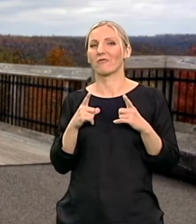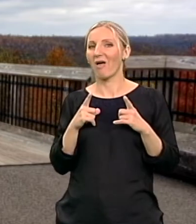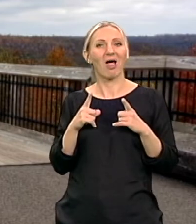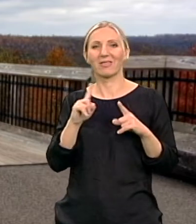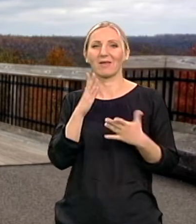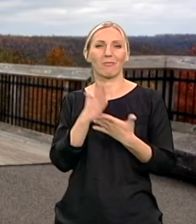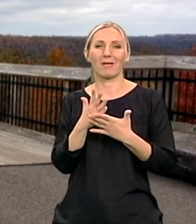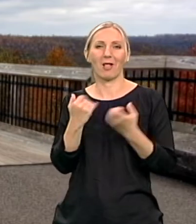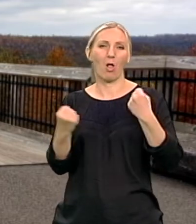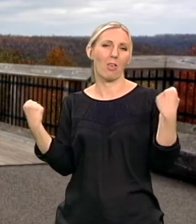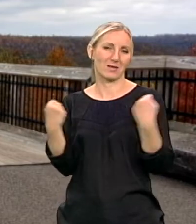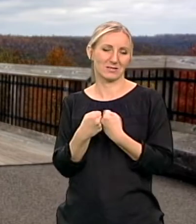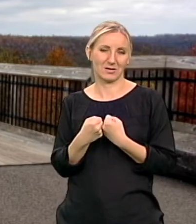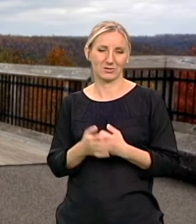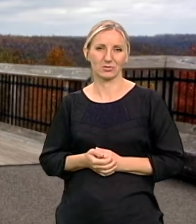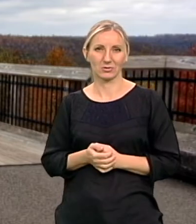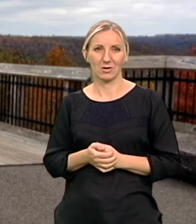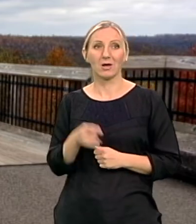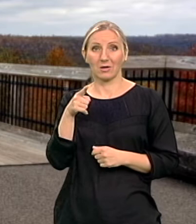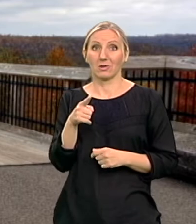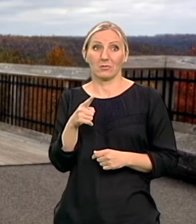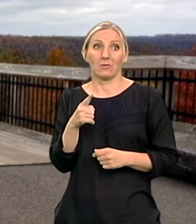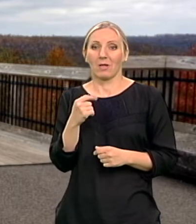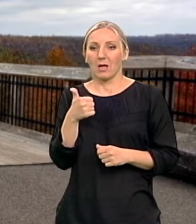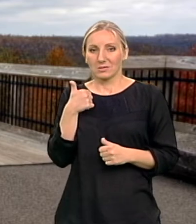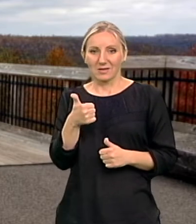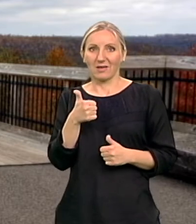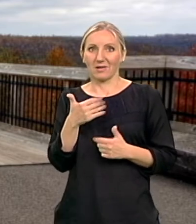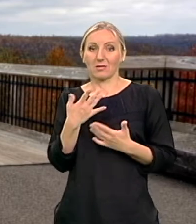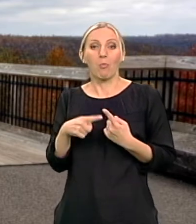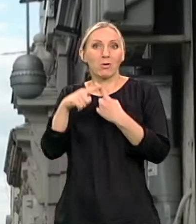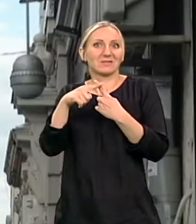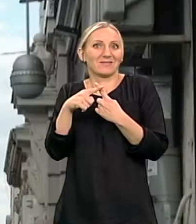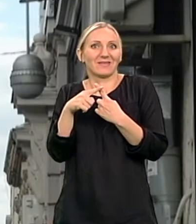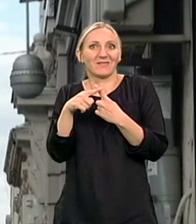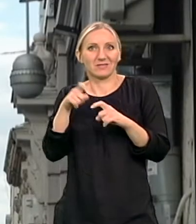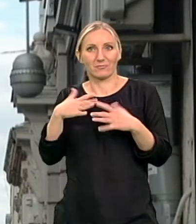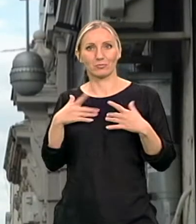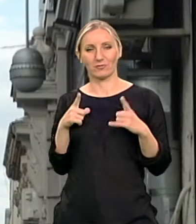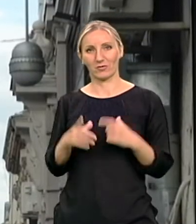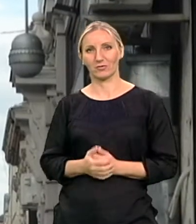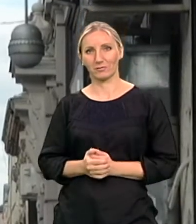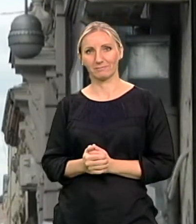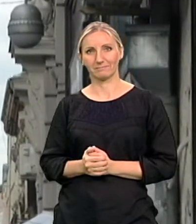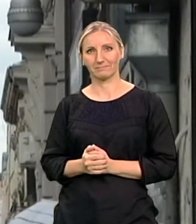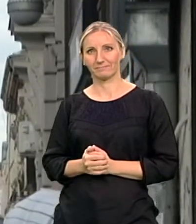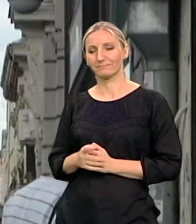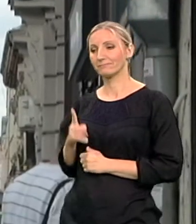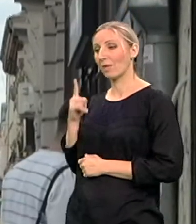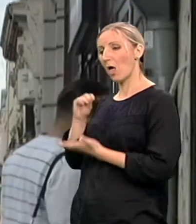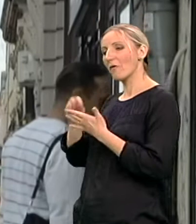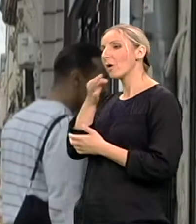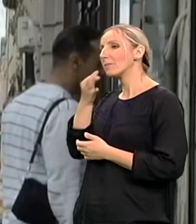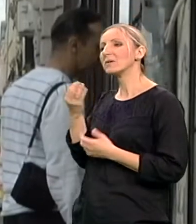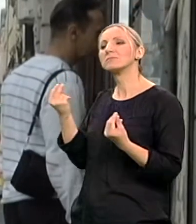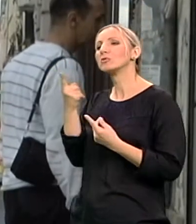nije dogodilo. Tako da jesto to bilo onako još jedna prekratnica u pozitivnom smislu, naravno. Što je to što ti kod nje vodiš, po čemu ti